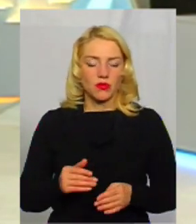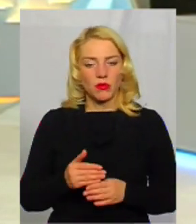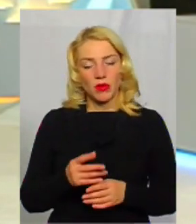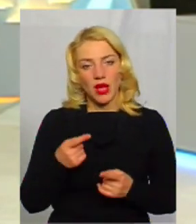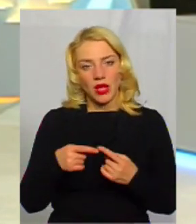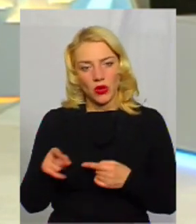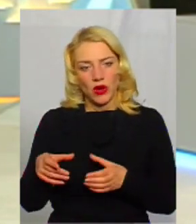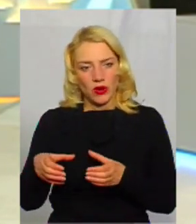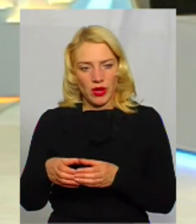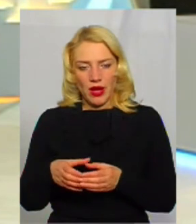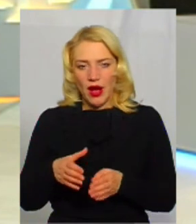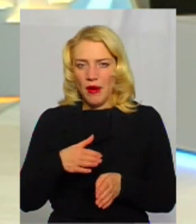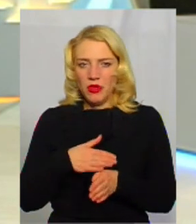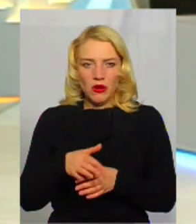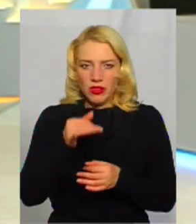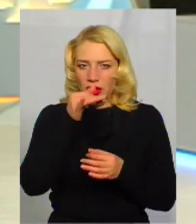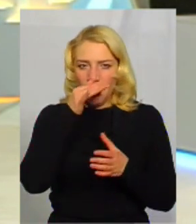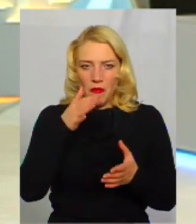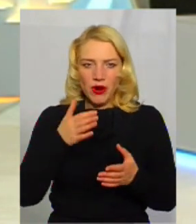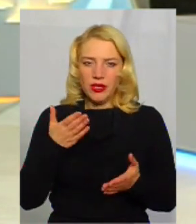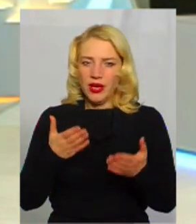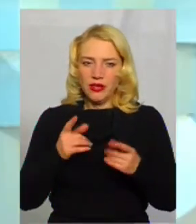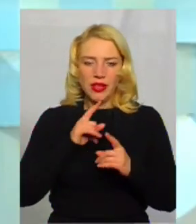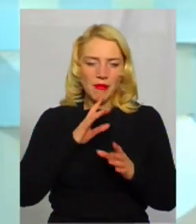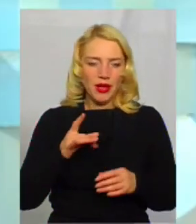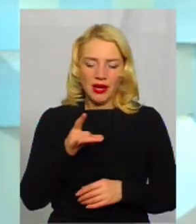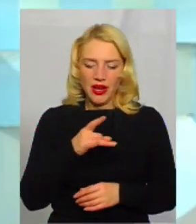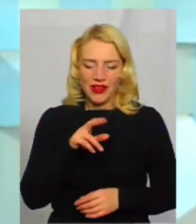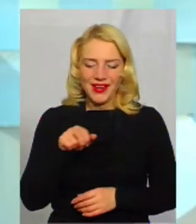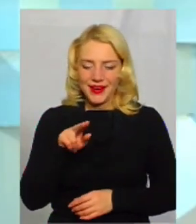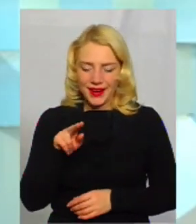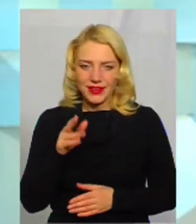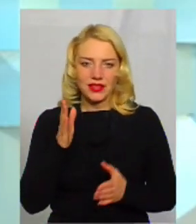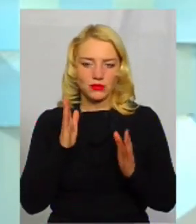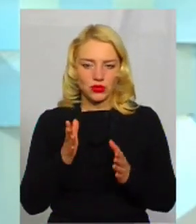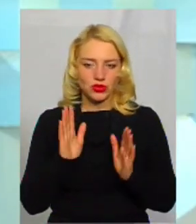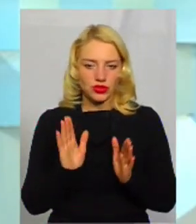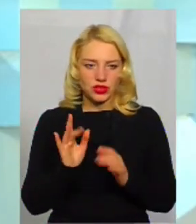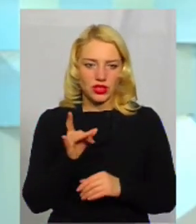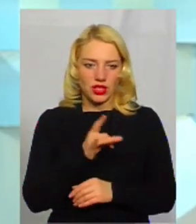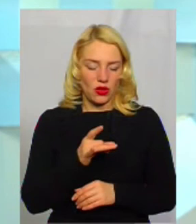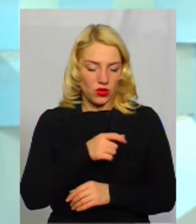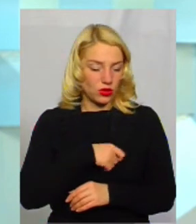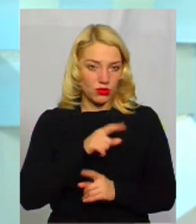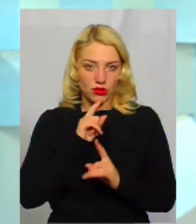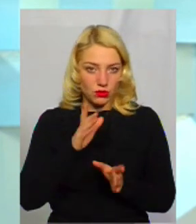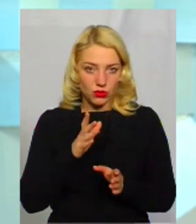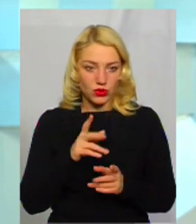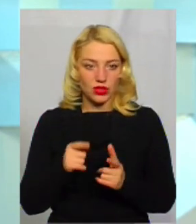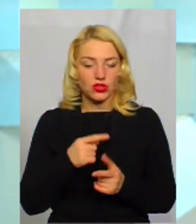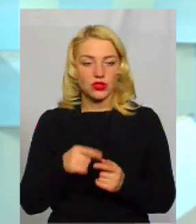А друга громада абсолютно не може. І якщо не буде районних рад, не буде районних депутатів, чи